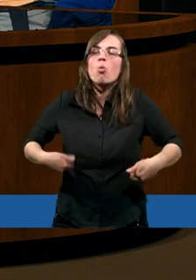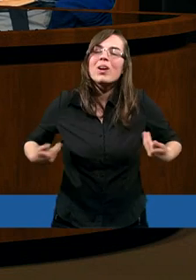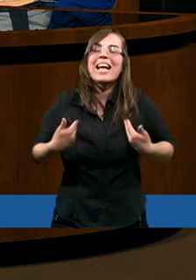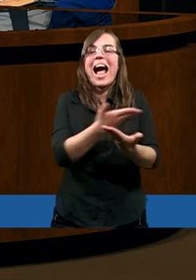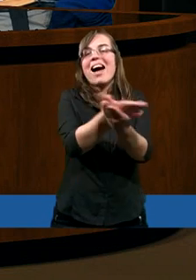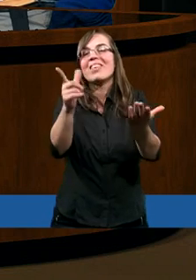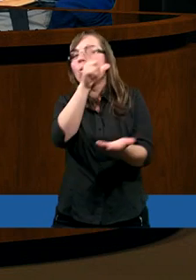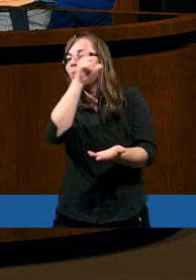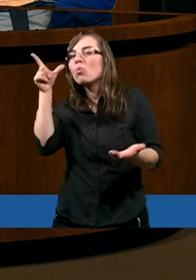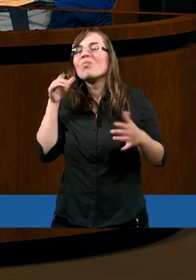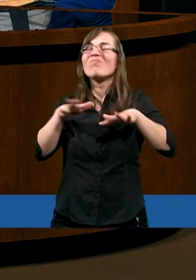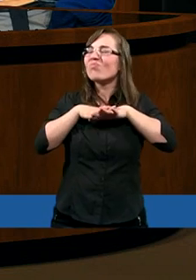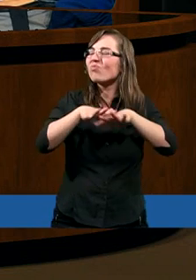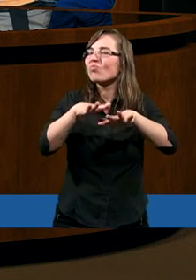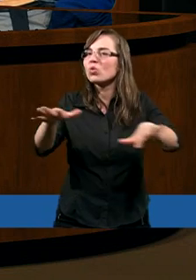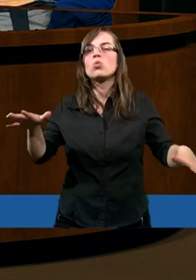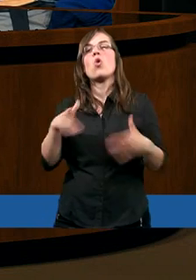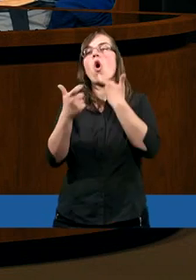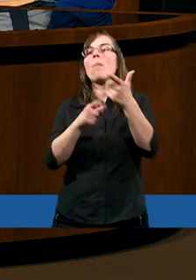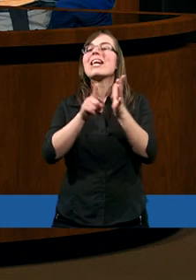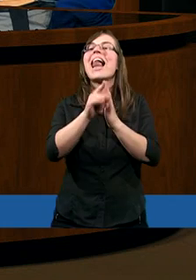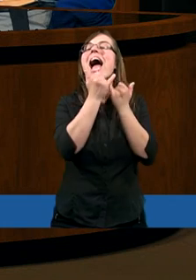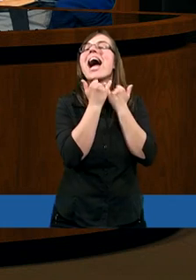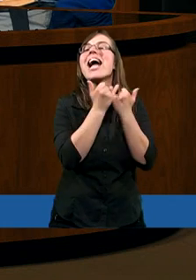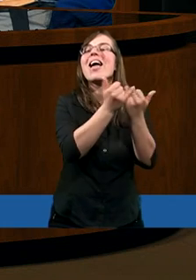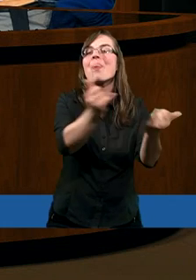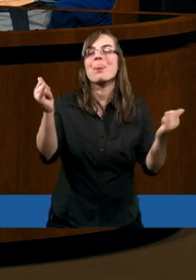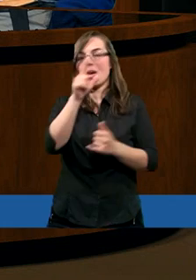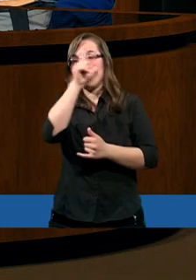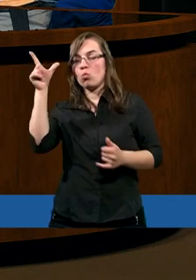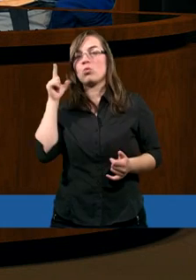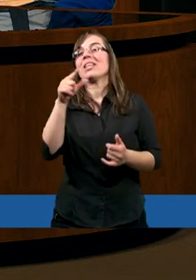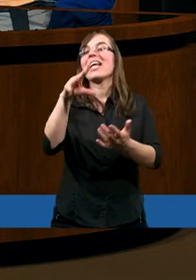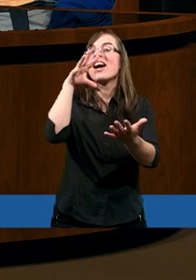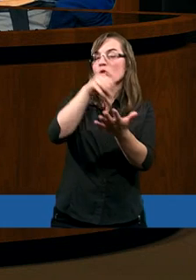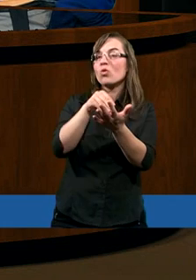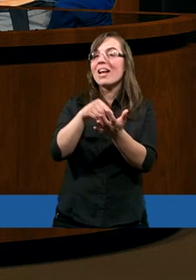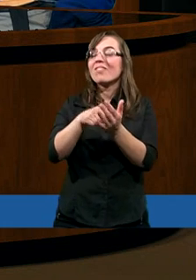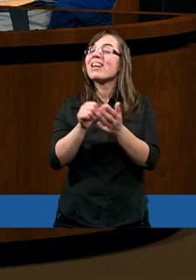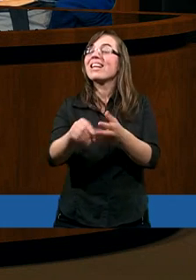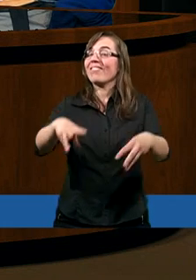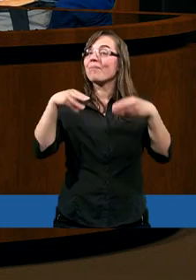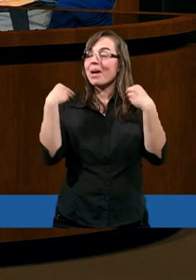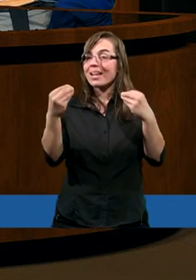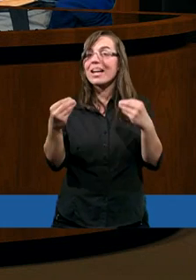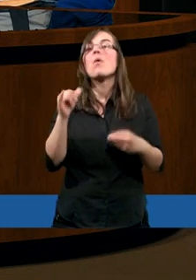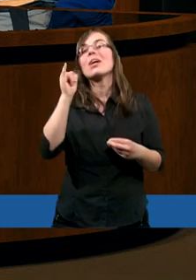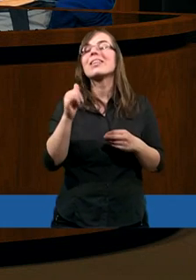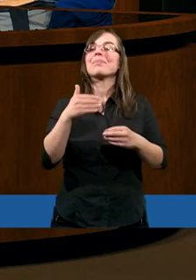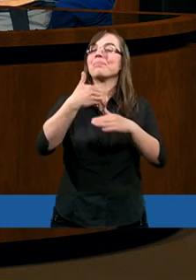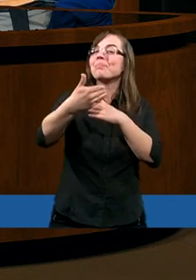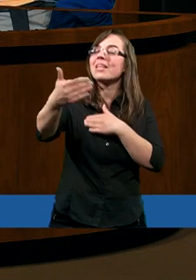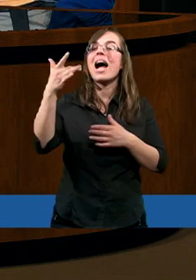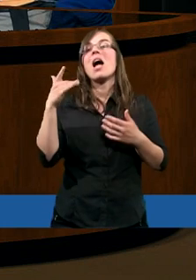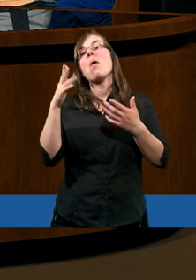i wiele rzeczy robił coś dla innych. Jeżeli tego samego nie doświadczymy, to możemy sobie teoretyzować,